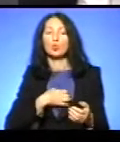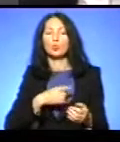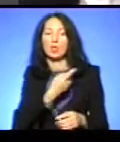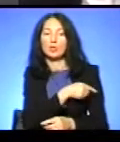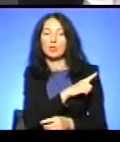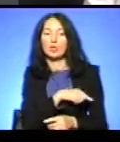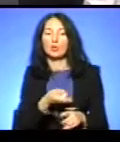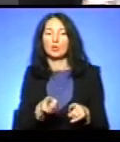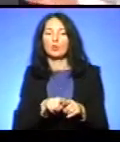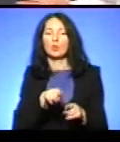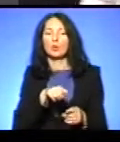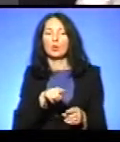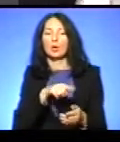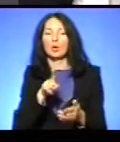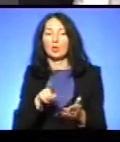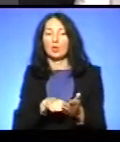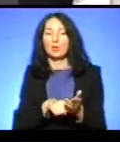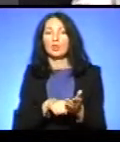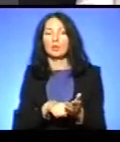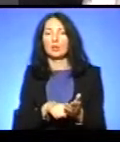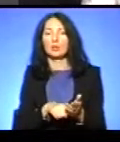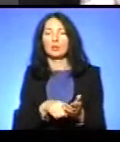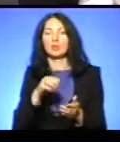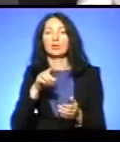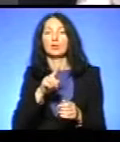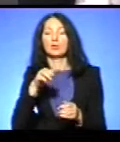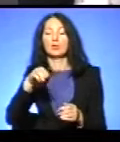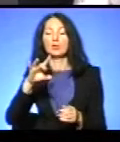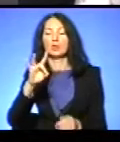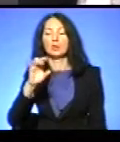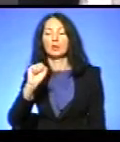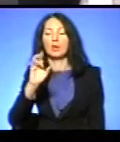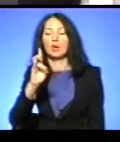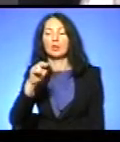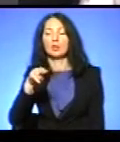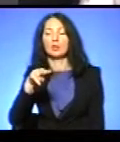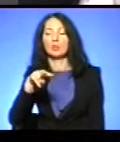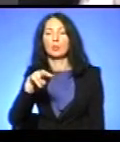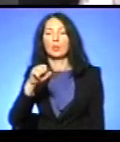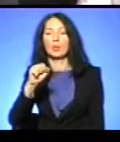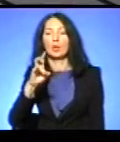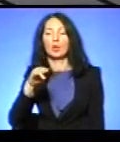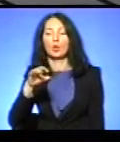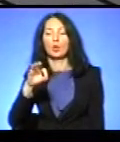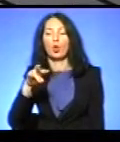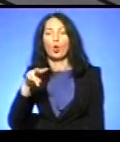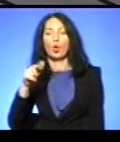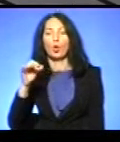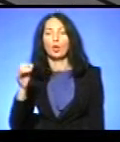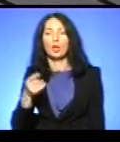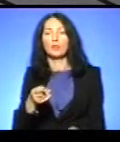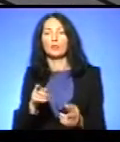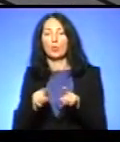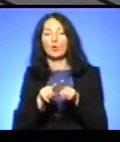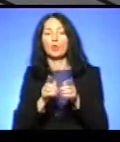цілому, зокрема, з транспалентологією. Тобто, як я вже казав, що подібні операції